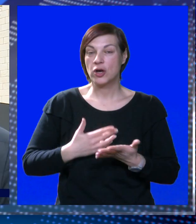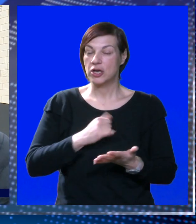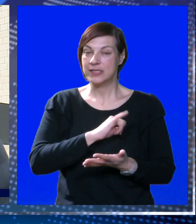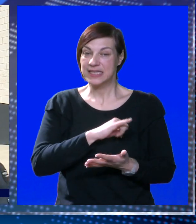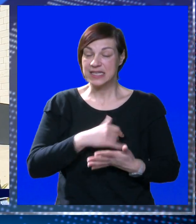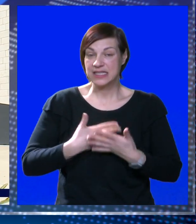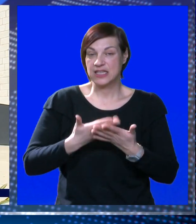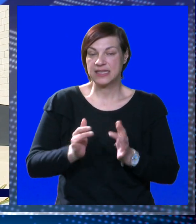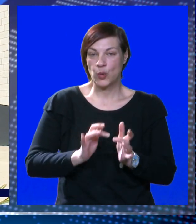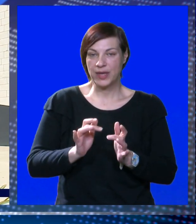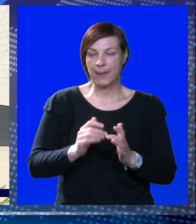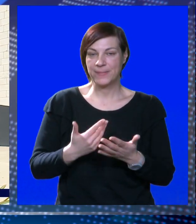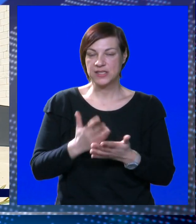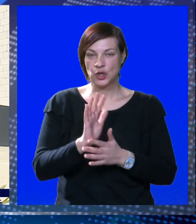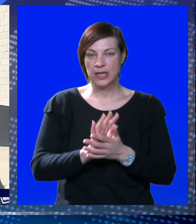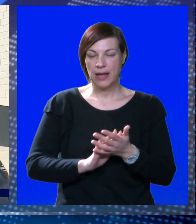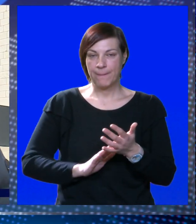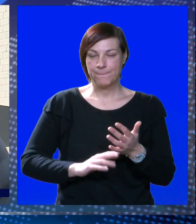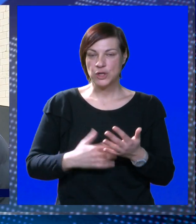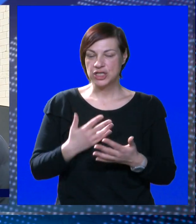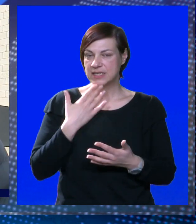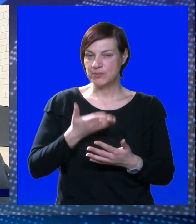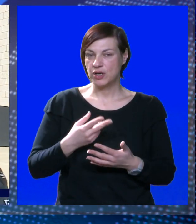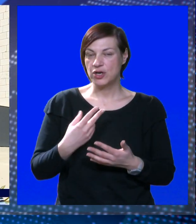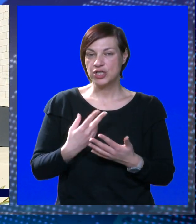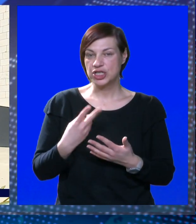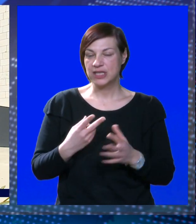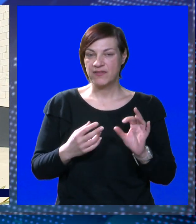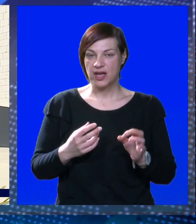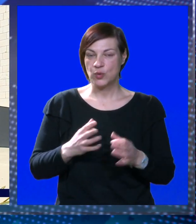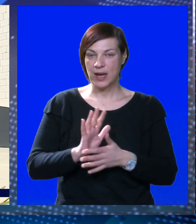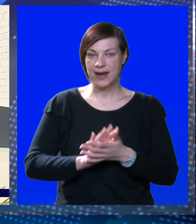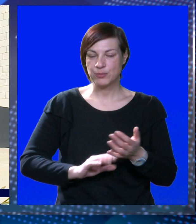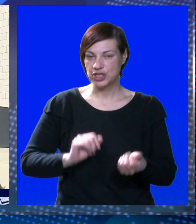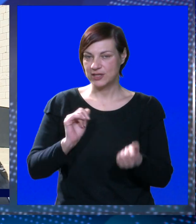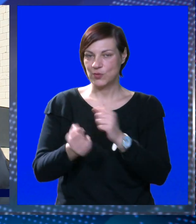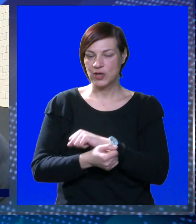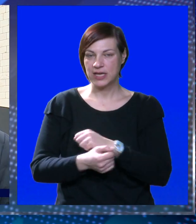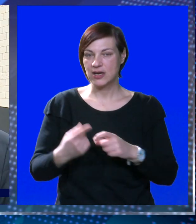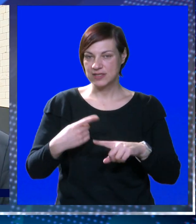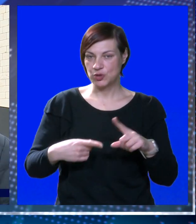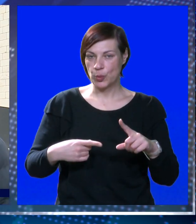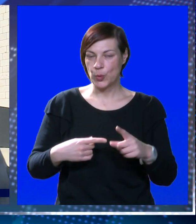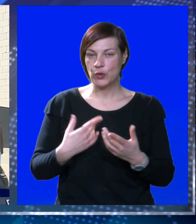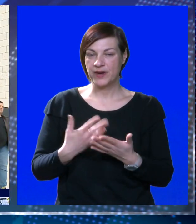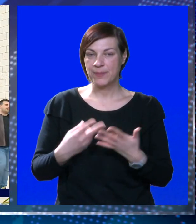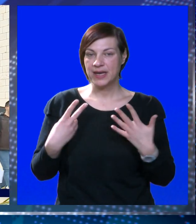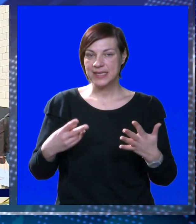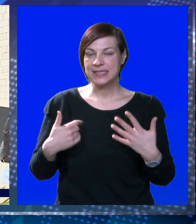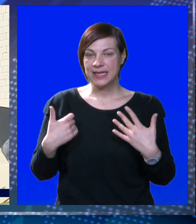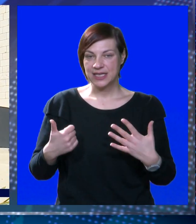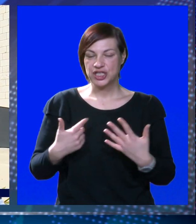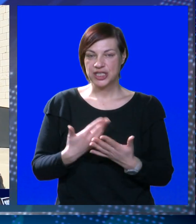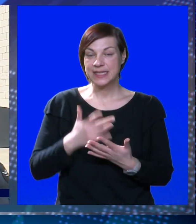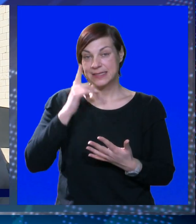na utakmice biti. Krenuli smo vrlo loše 2-0 na početku, okrenuli smo do pol vremena na